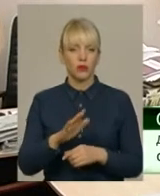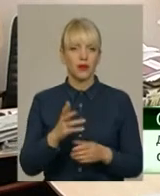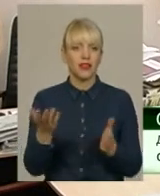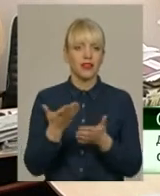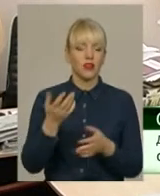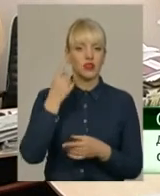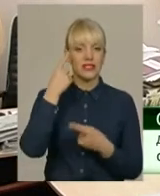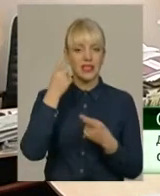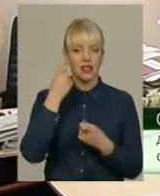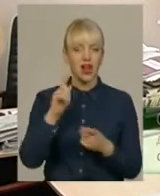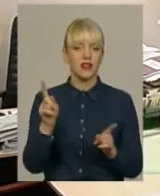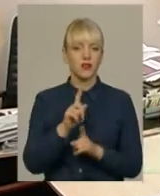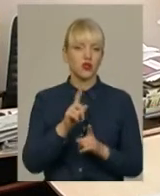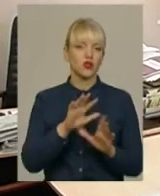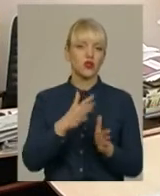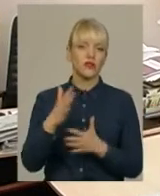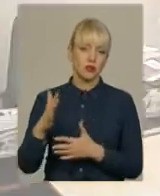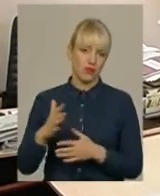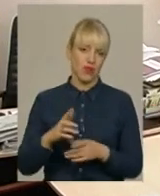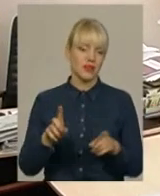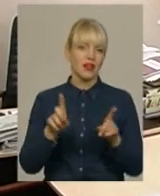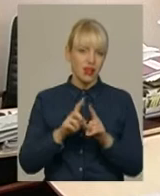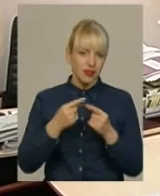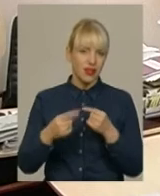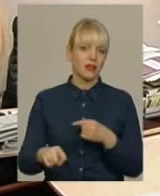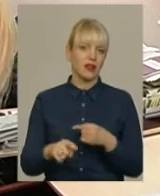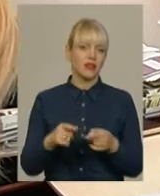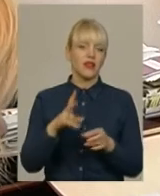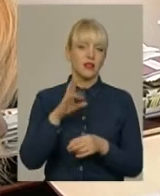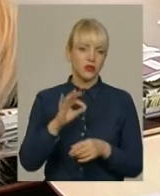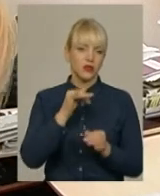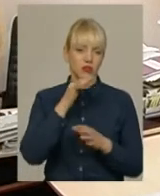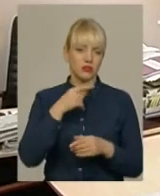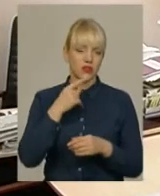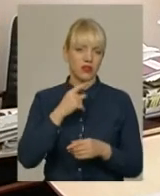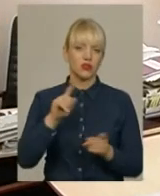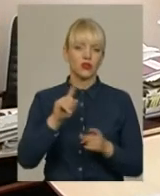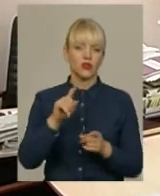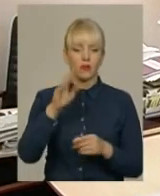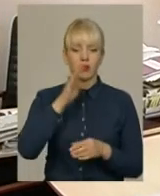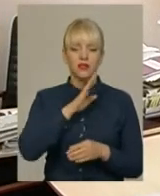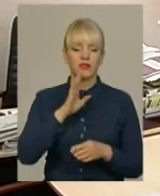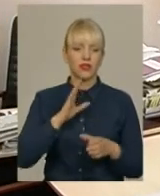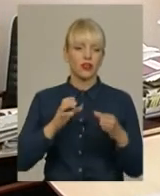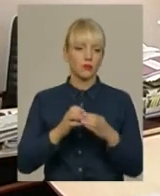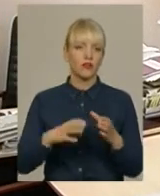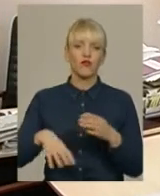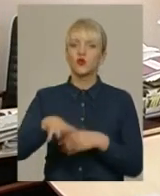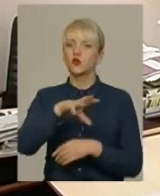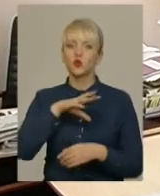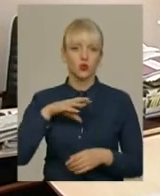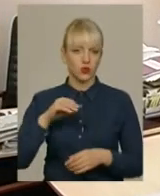сигналів про те, що щось відбувається не так. Не можемо говорити, що батьківська громадськість абсолютно всюди